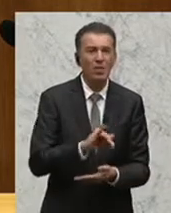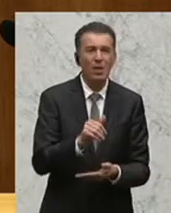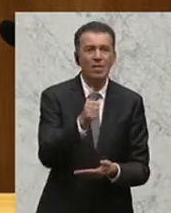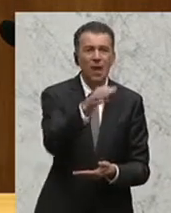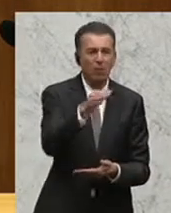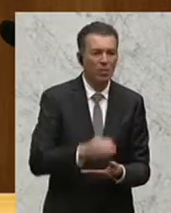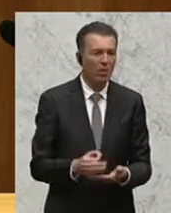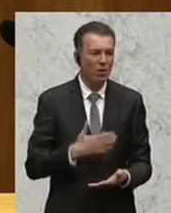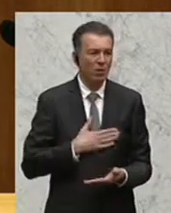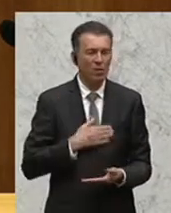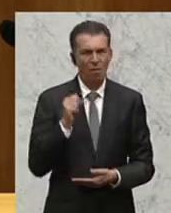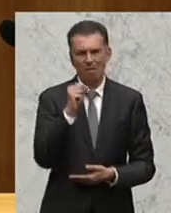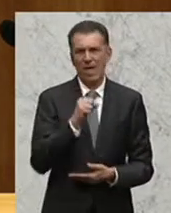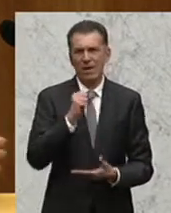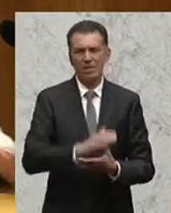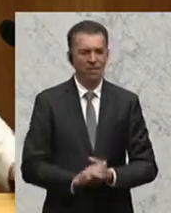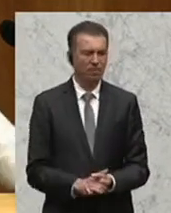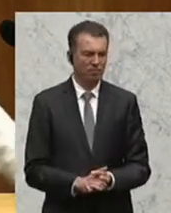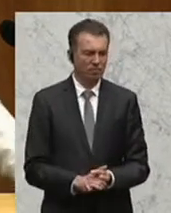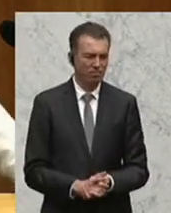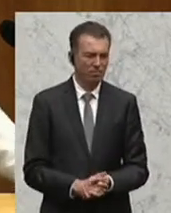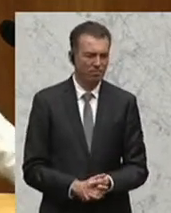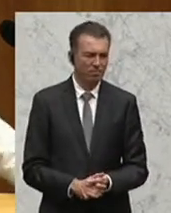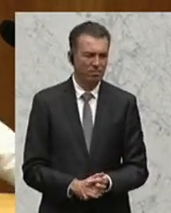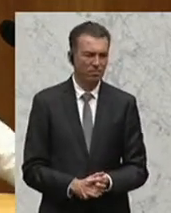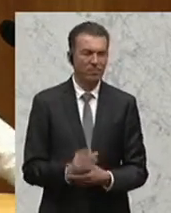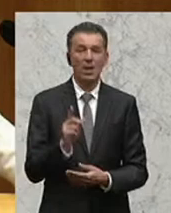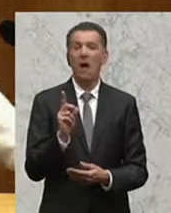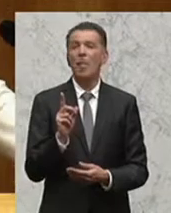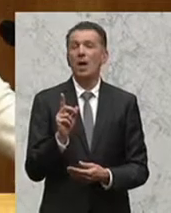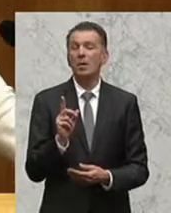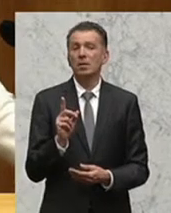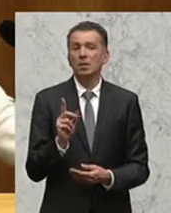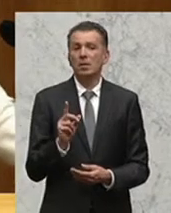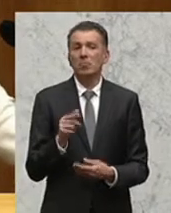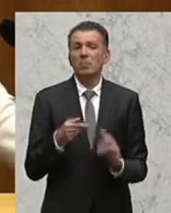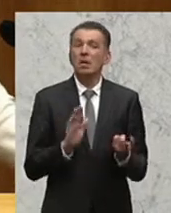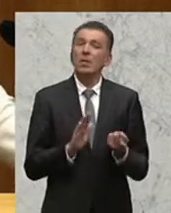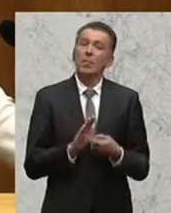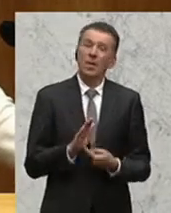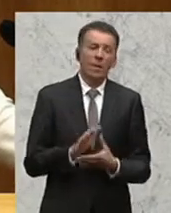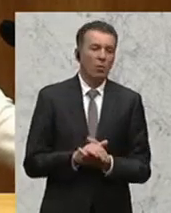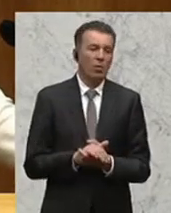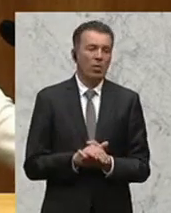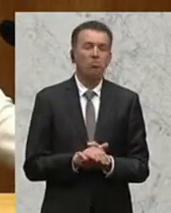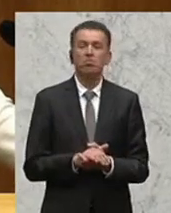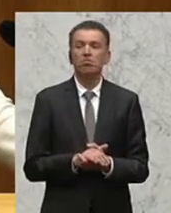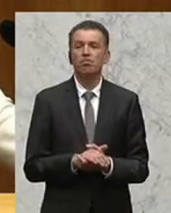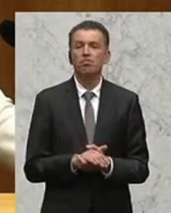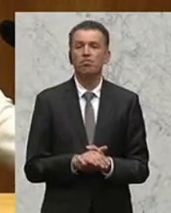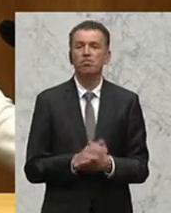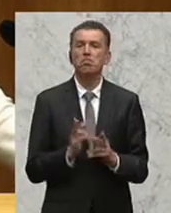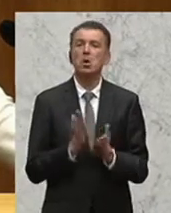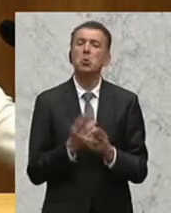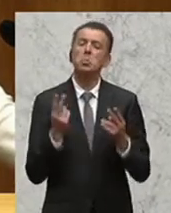Das ist ja sowieso ein Wahnsinn. Aber ich glaube ganz einfach, dass man unter diesen Bedingungen durchaus hier